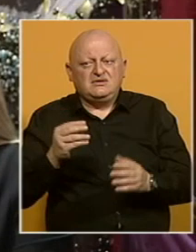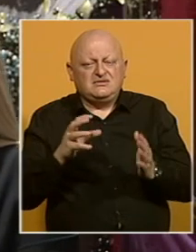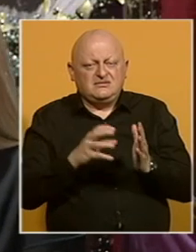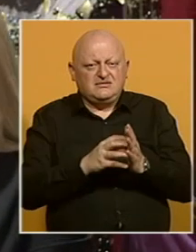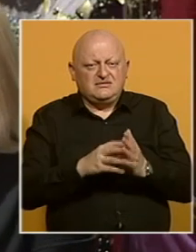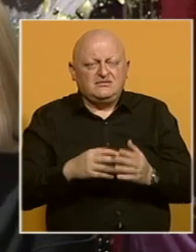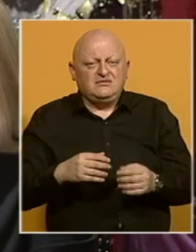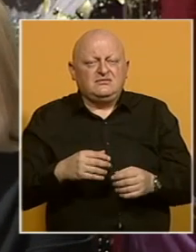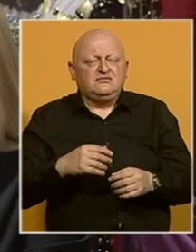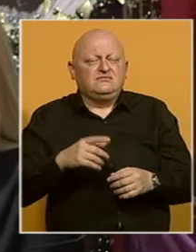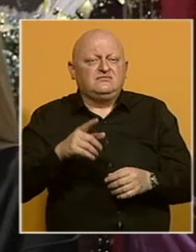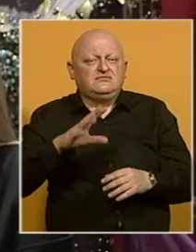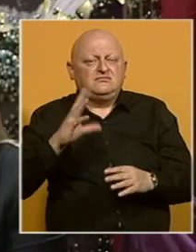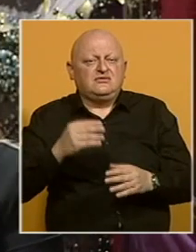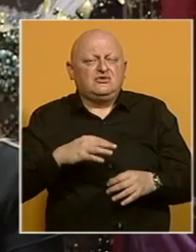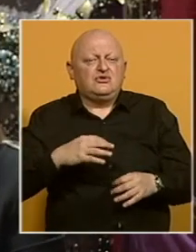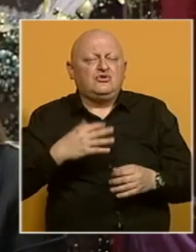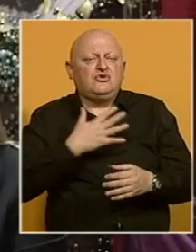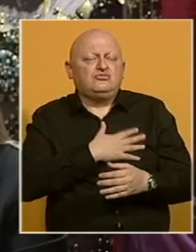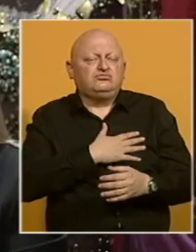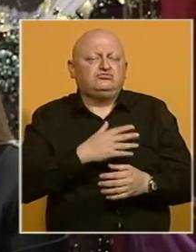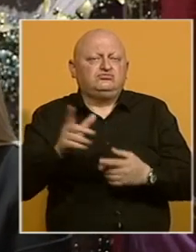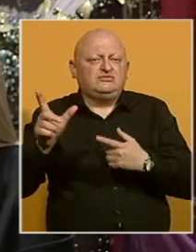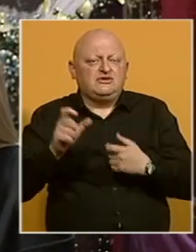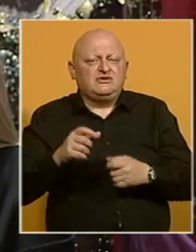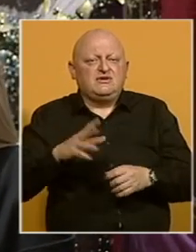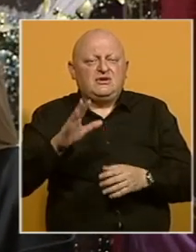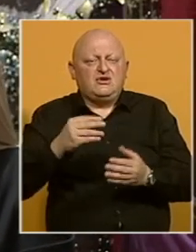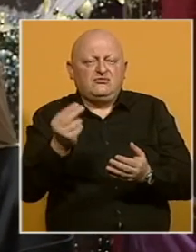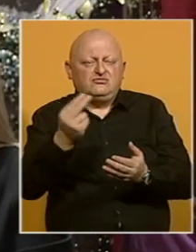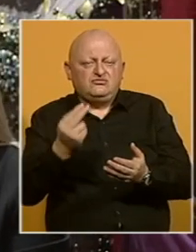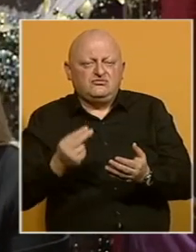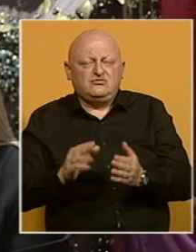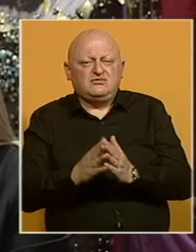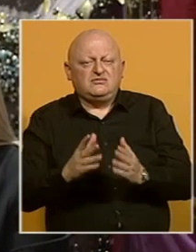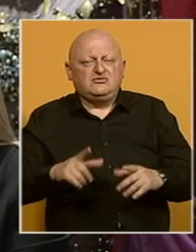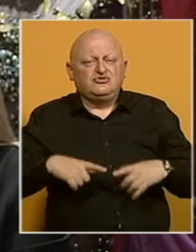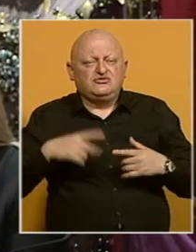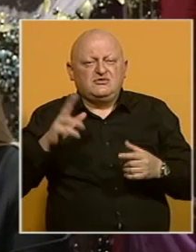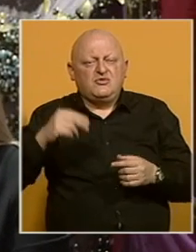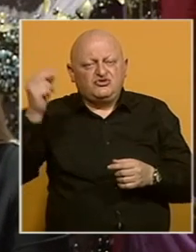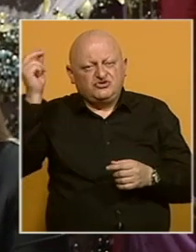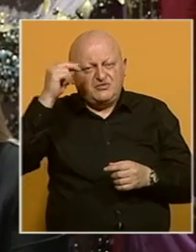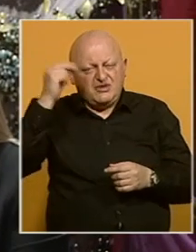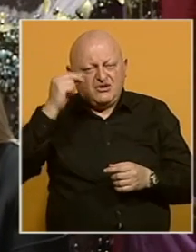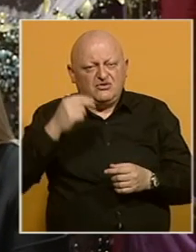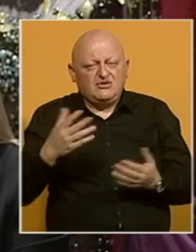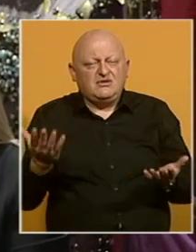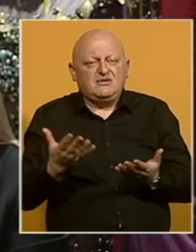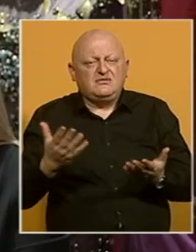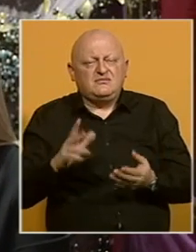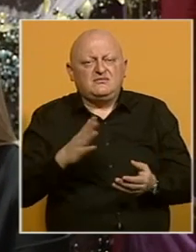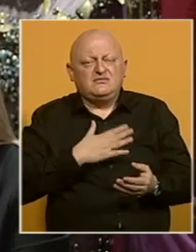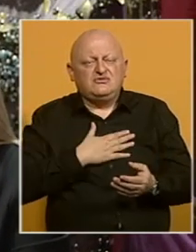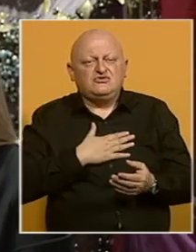ljubavi, svobode i rodoljublja iz njegovog umjetničkog okusa i premenitog života možemo naučiti i kako svim